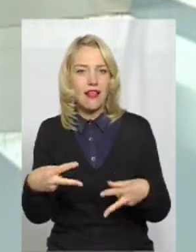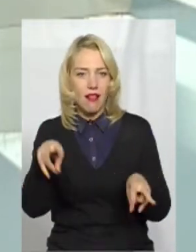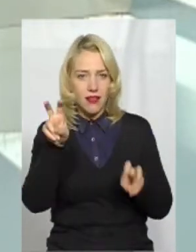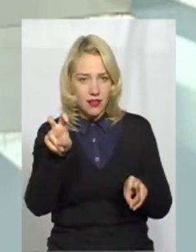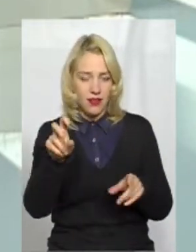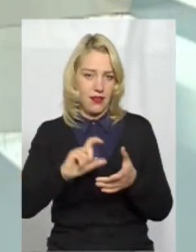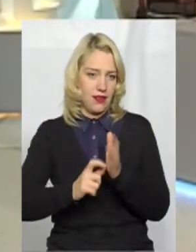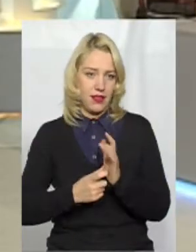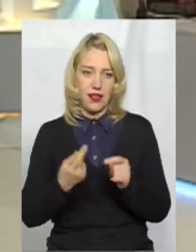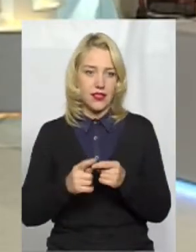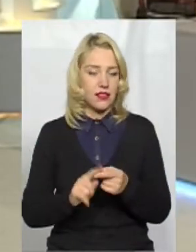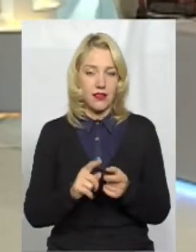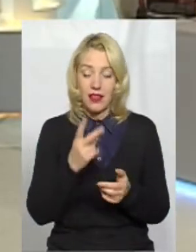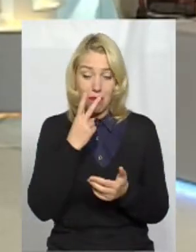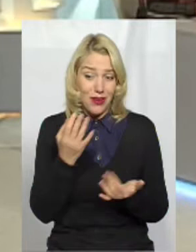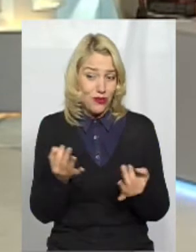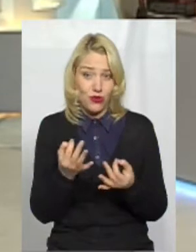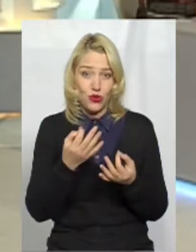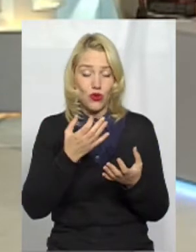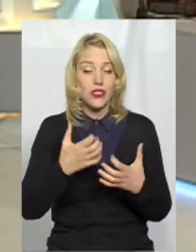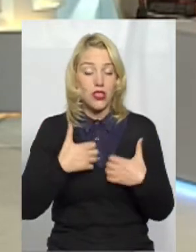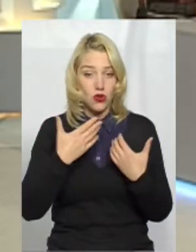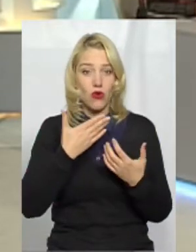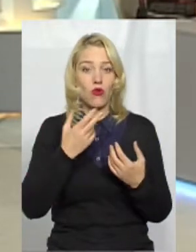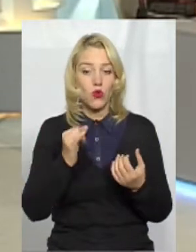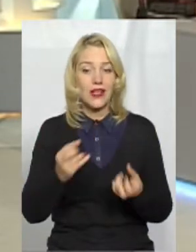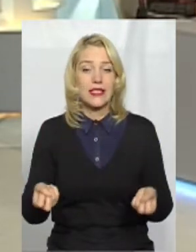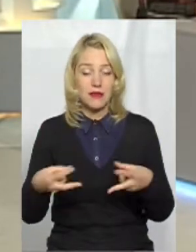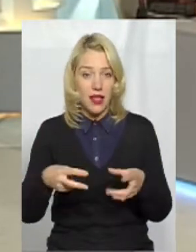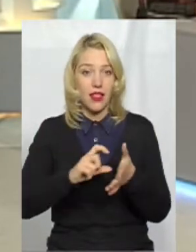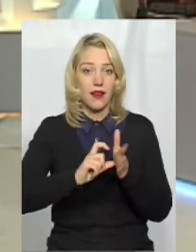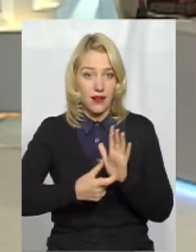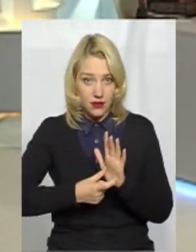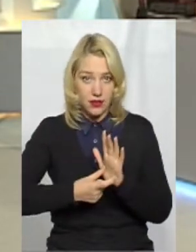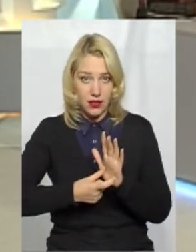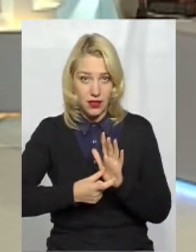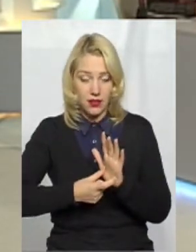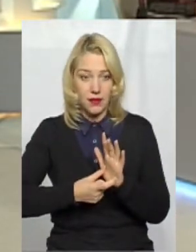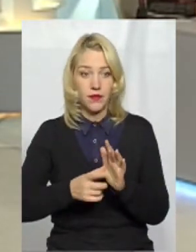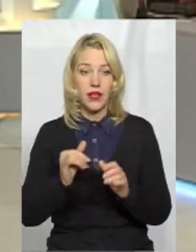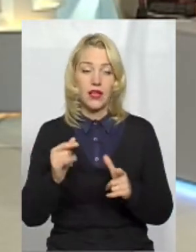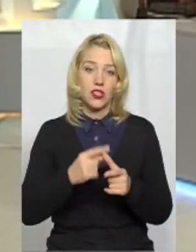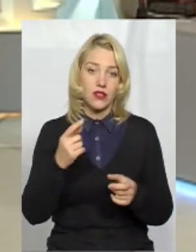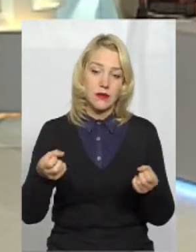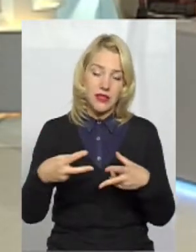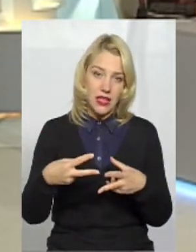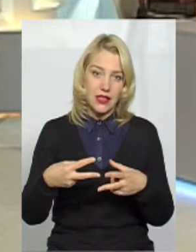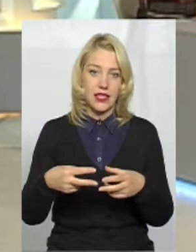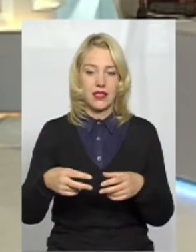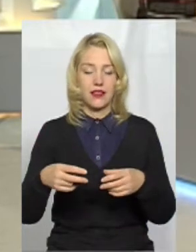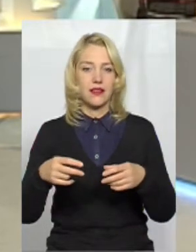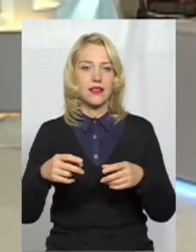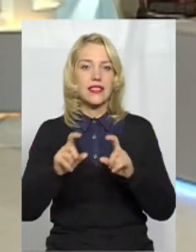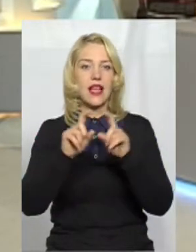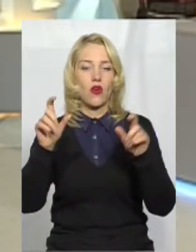не бачу також нічого страшного і в спеціальних класах чи в спеціальному закладі освіти.